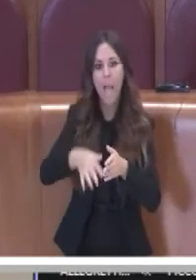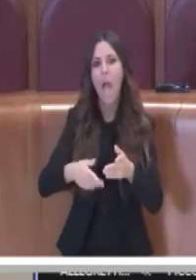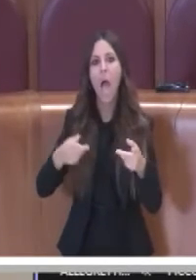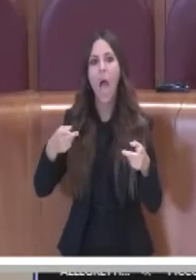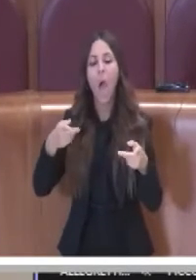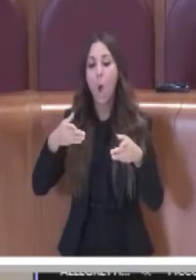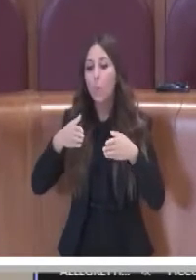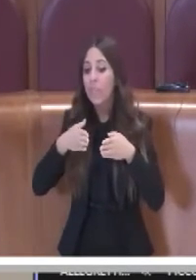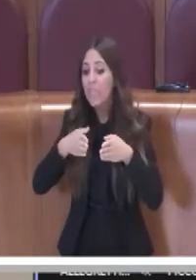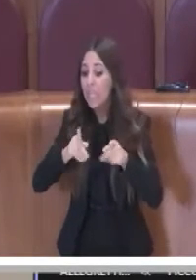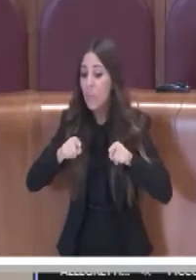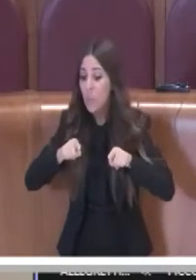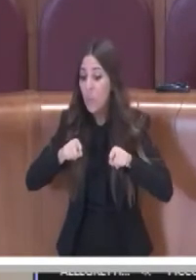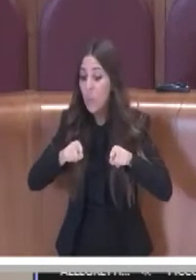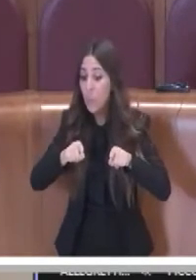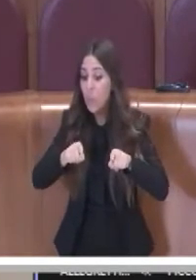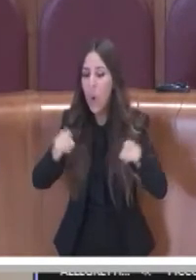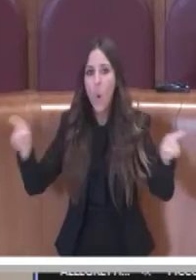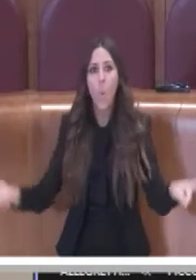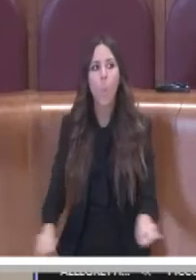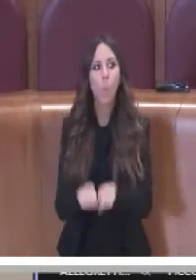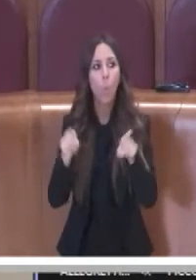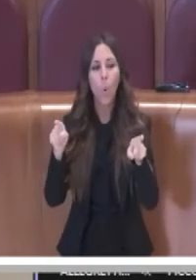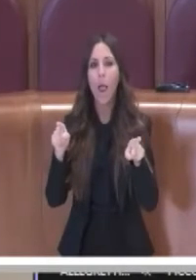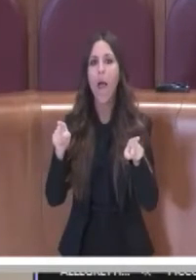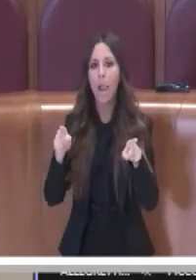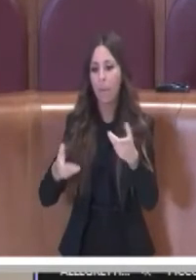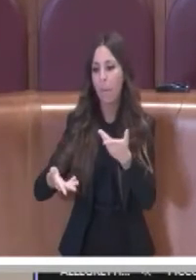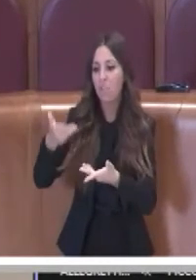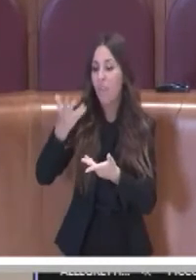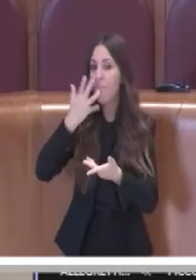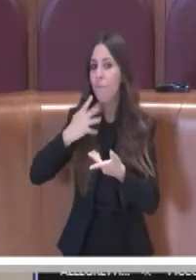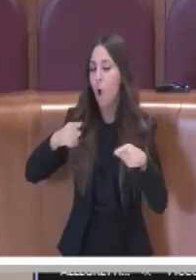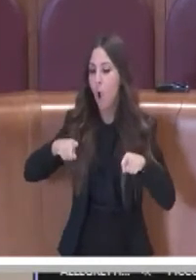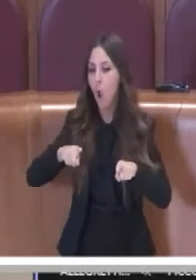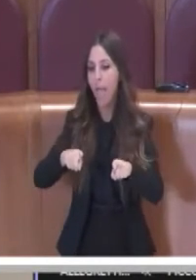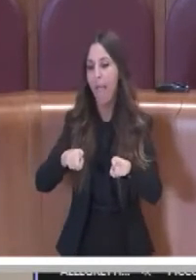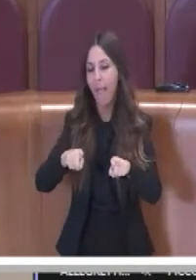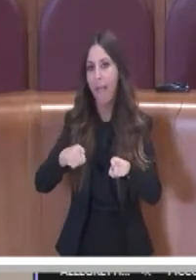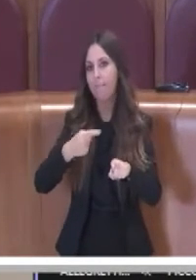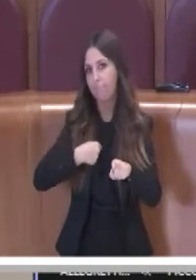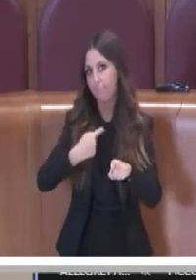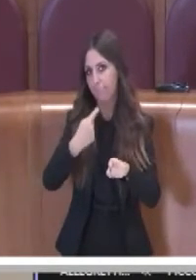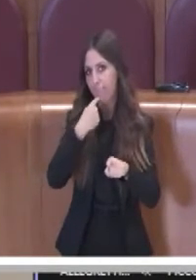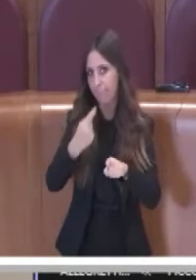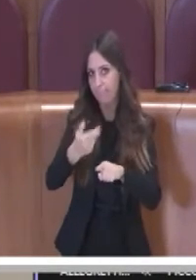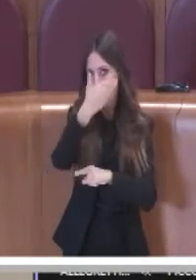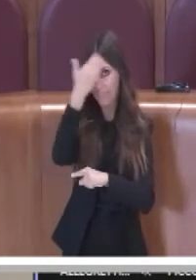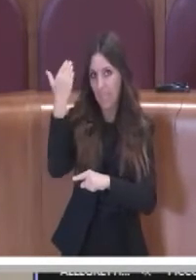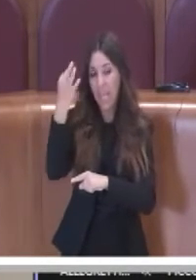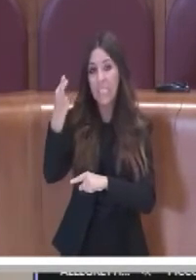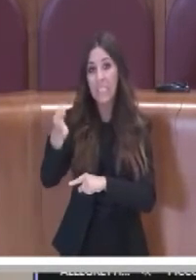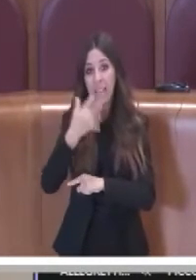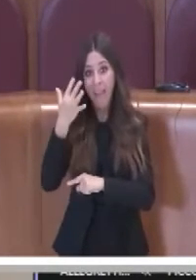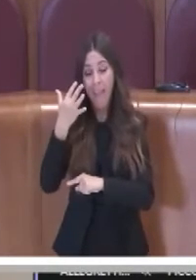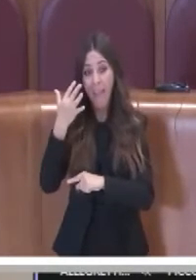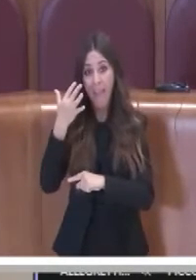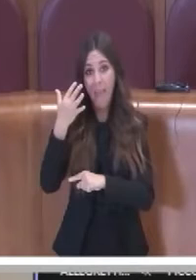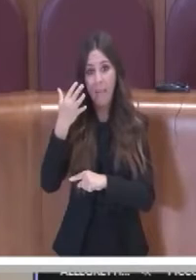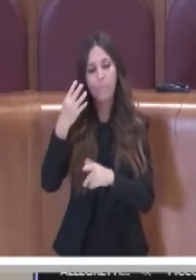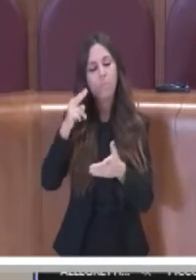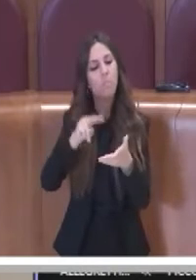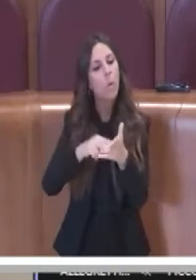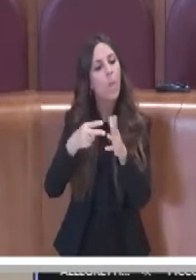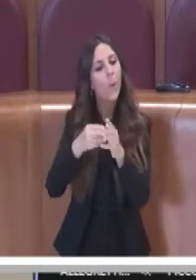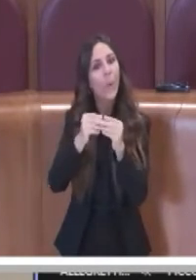identica direzione che voleva la maggioranza. Allora, detto francamente, se ancora non fosse stato risolto,